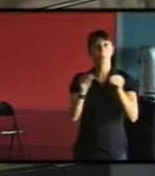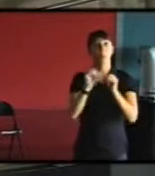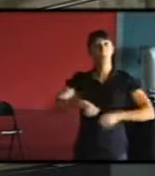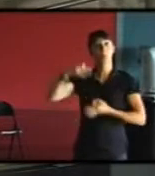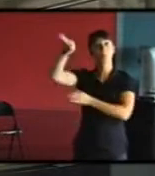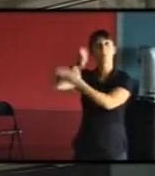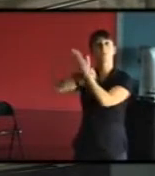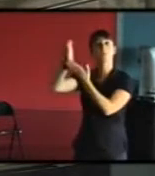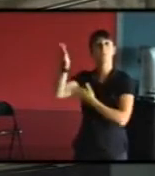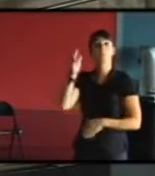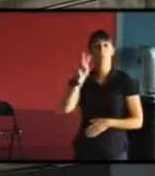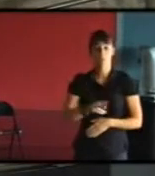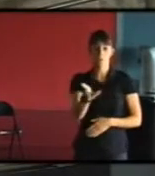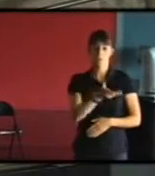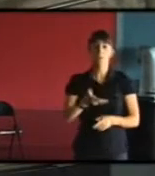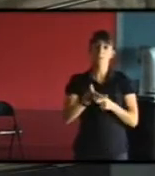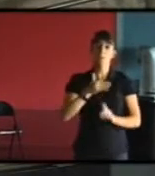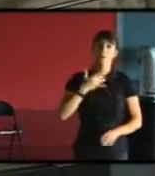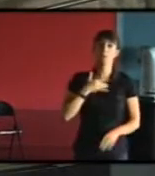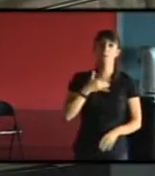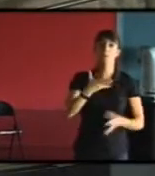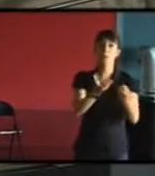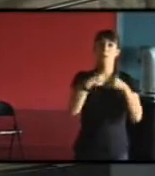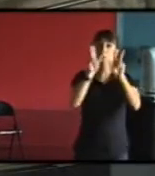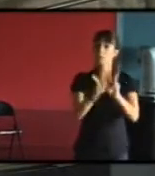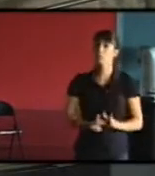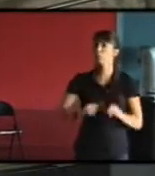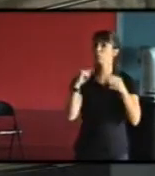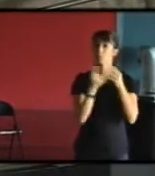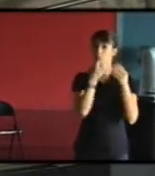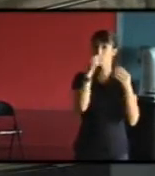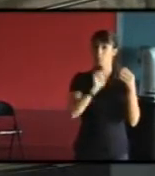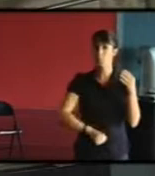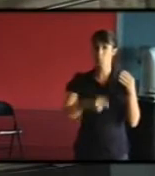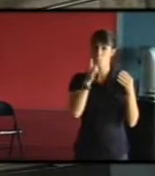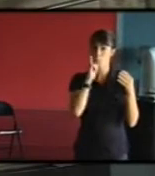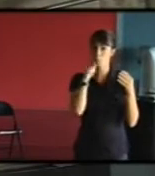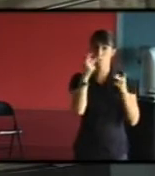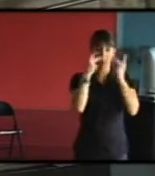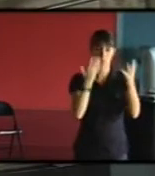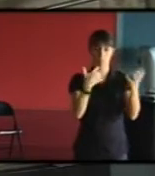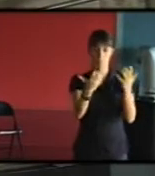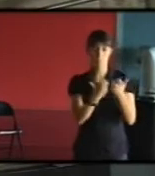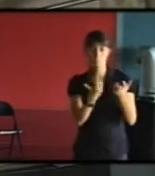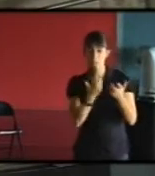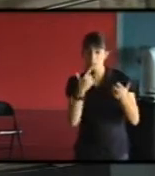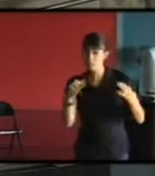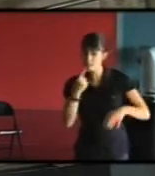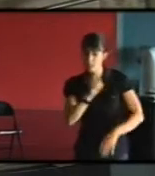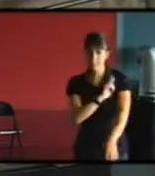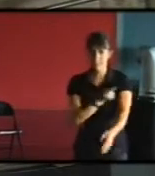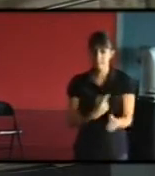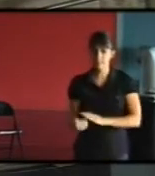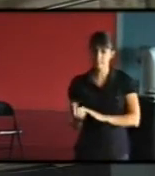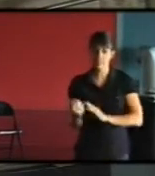intenses en termes de puissance de calcul, c'est est-ce que j'ai des zones de précarité énergétique sur ma collectivité, et où est-ce qu'elles